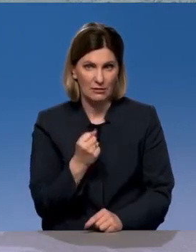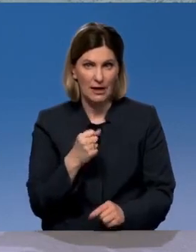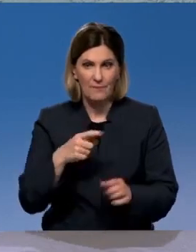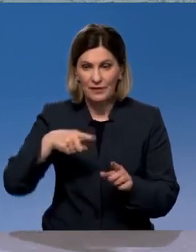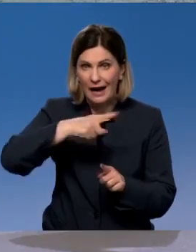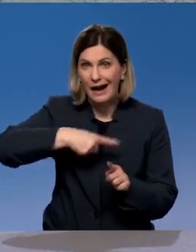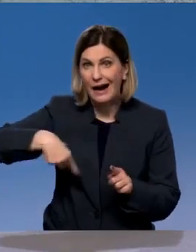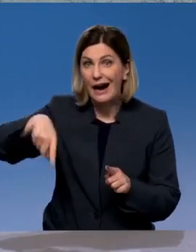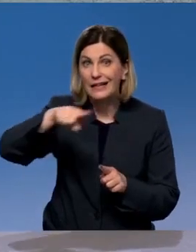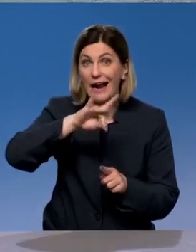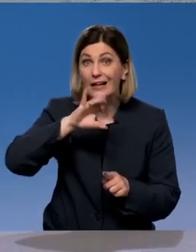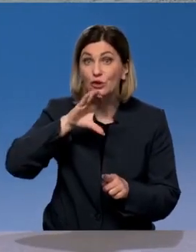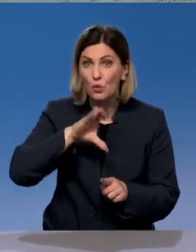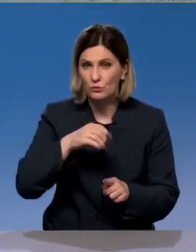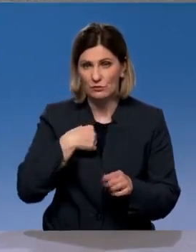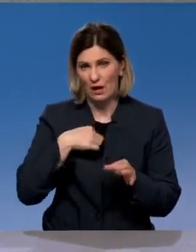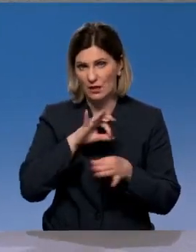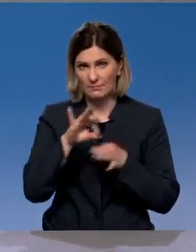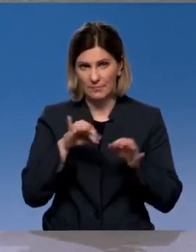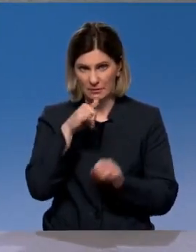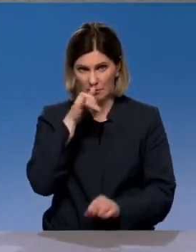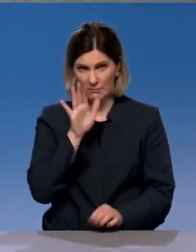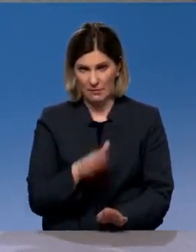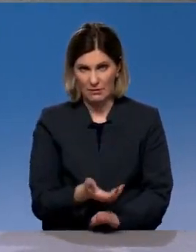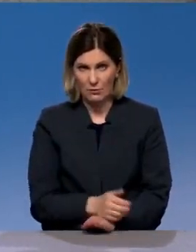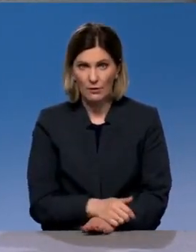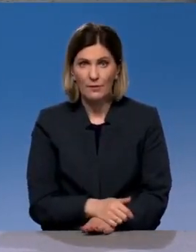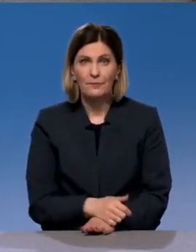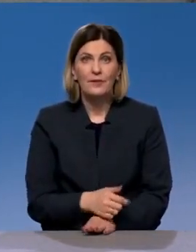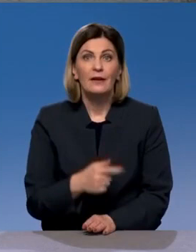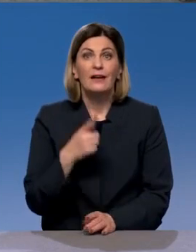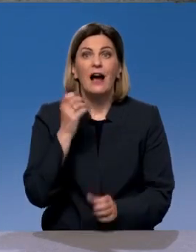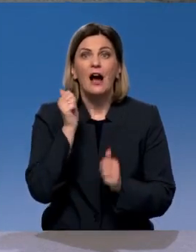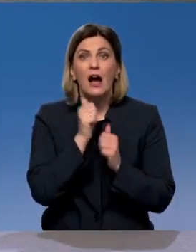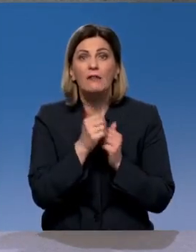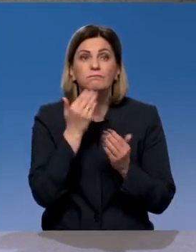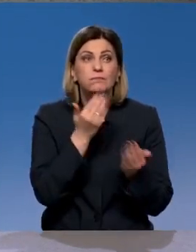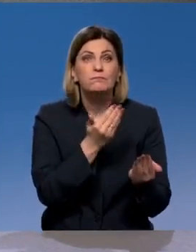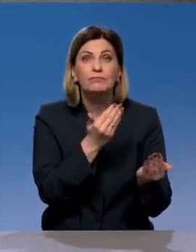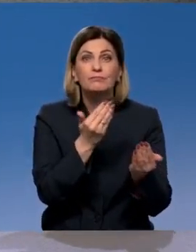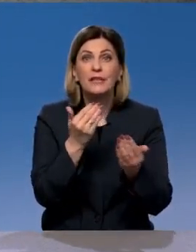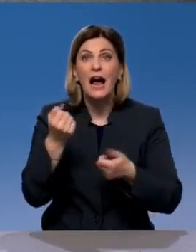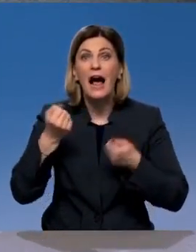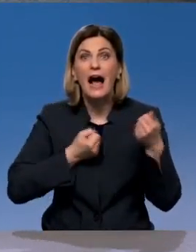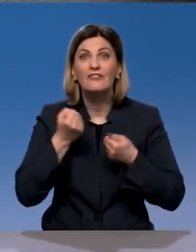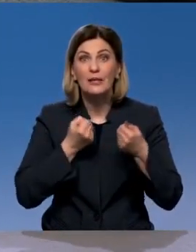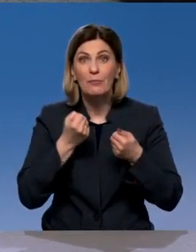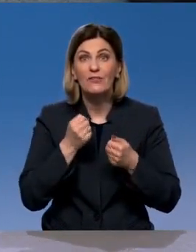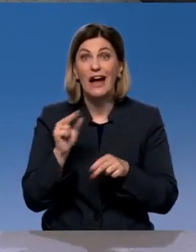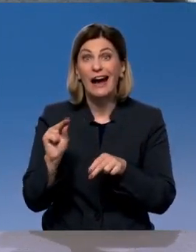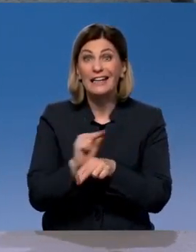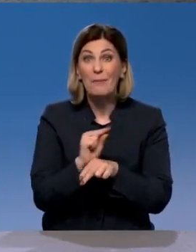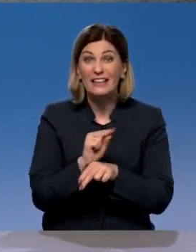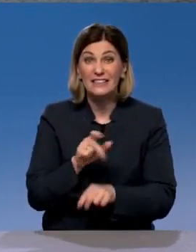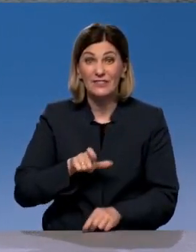моей линейки просто не хватит. Ни один из запрошенных нами автомобилистов, а их была добрая дюжина, отремонтированную